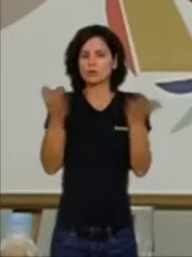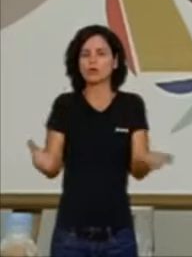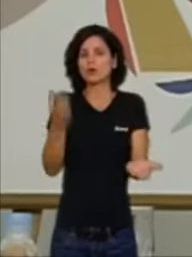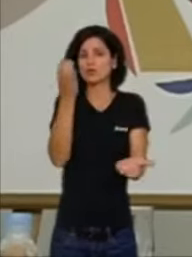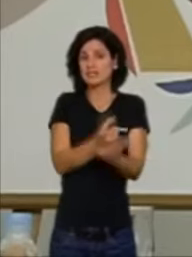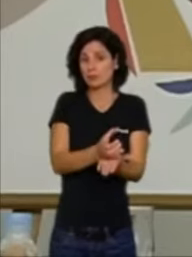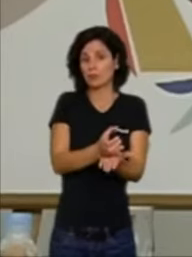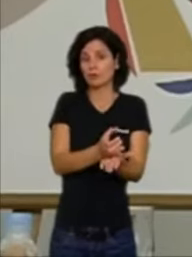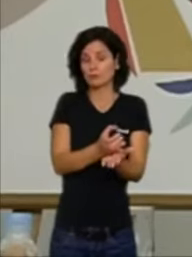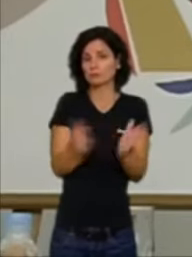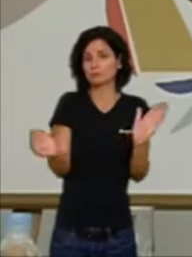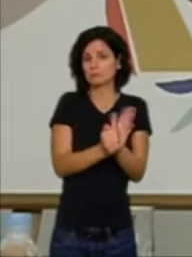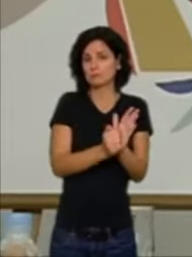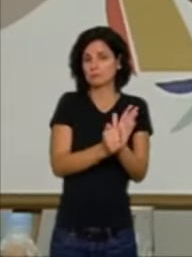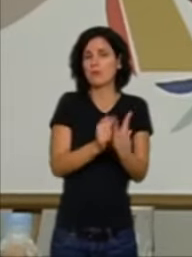prohibir la censura.